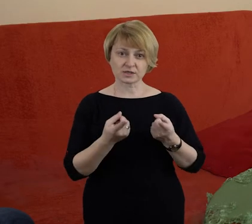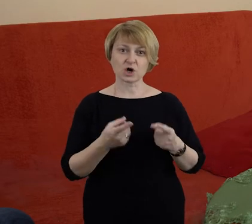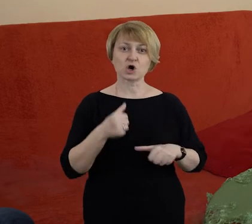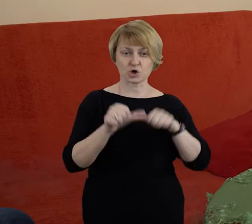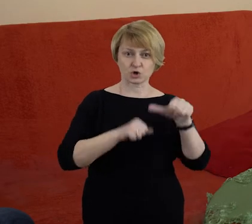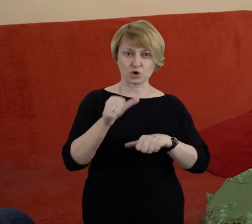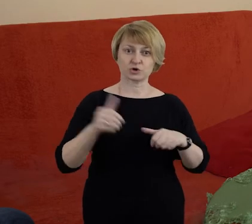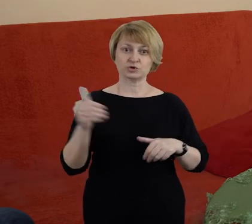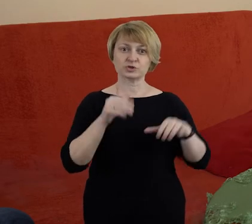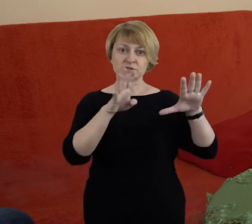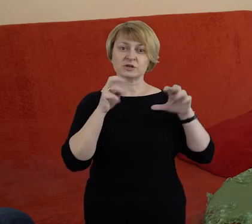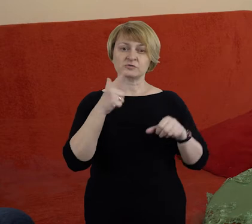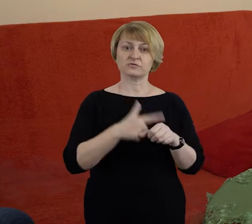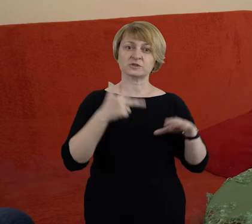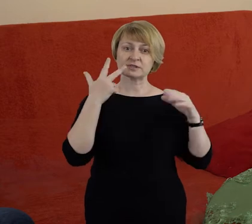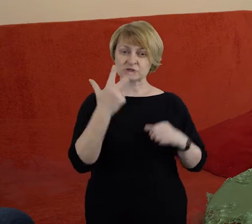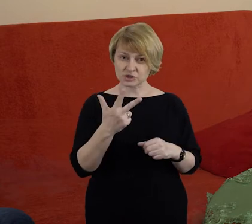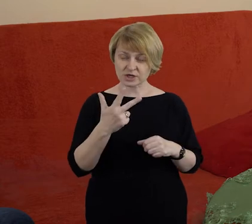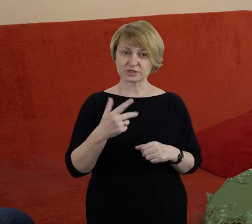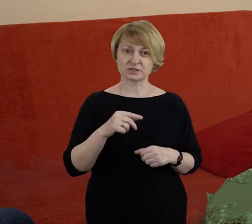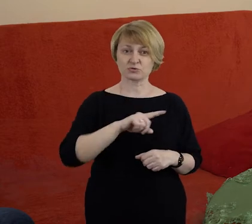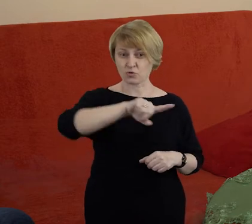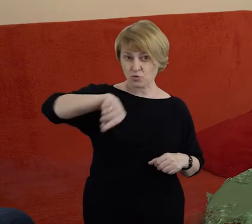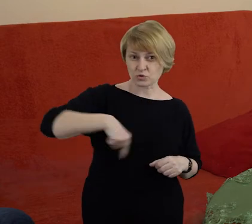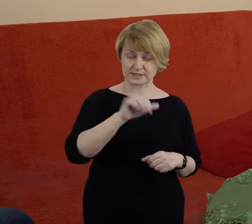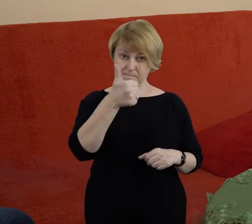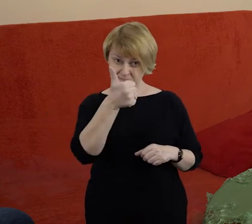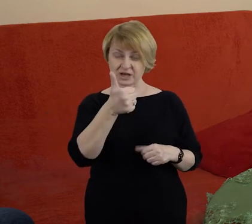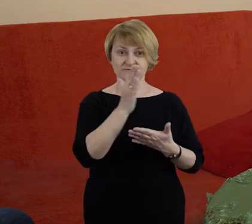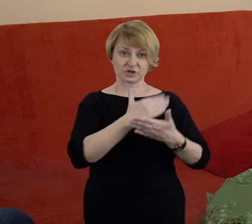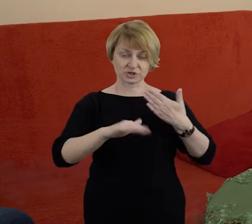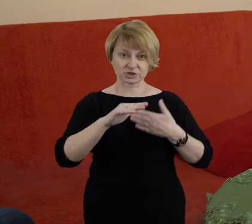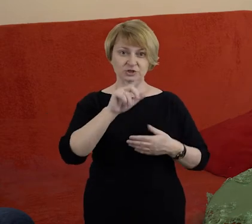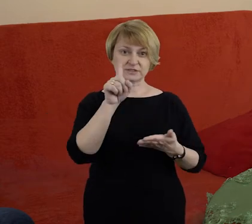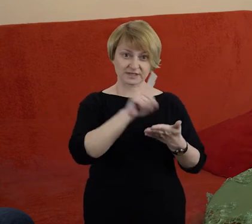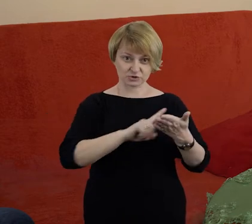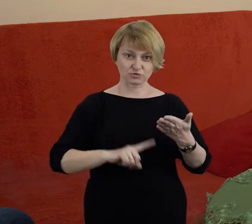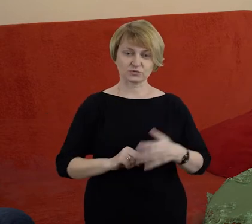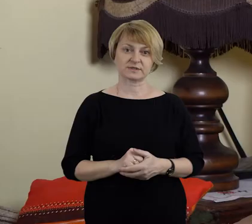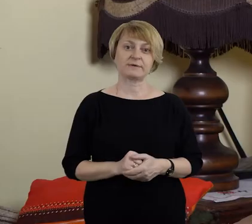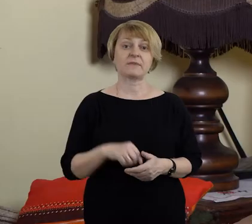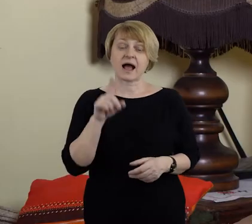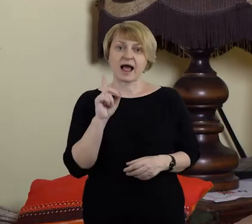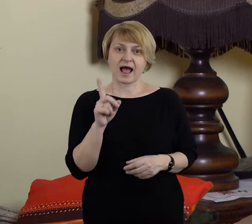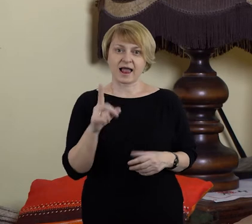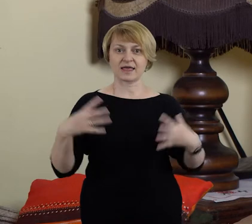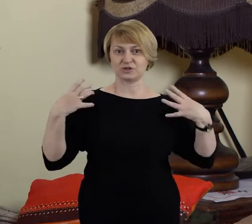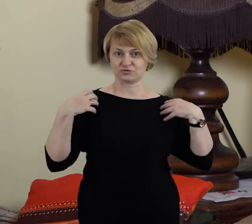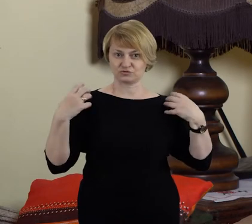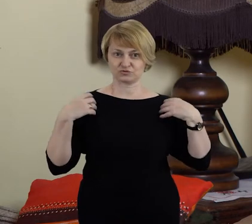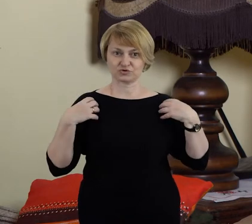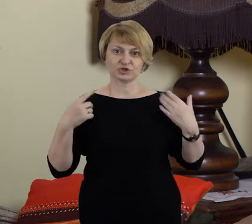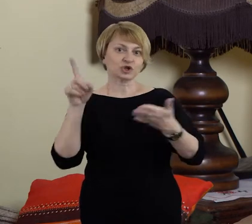organizacyjna to jest dopiero rok 1923, u nas jako pierwsza, pierwsza była dzielnica śląska. Ale